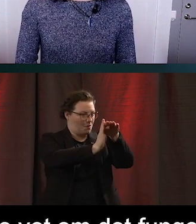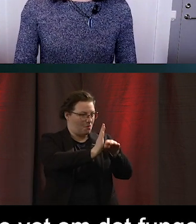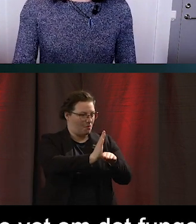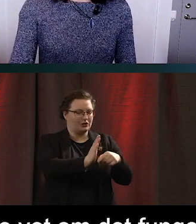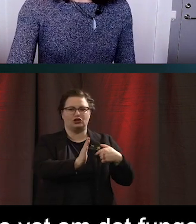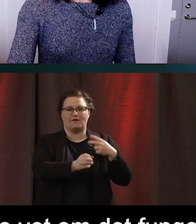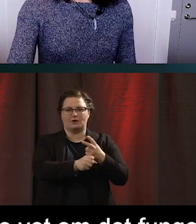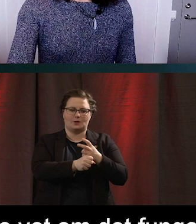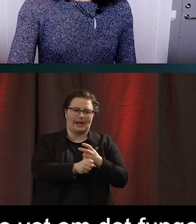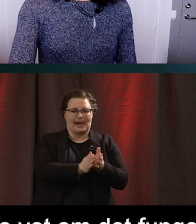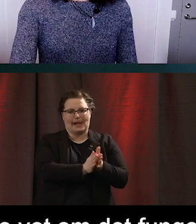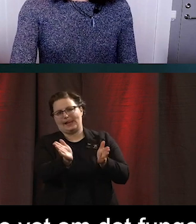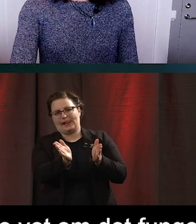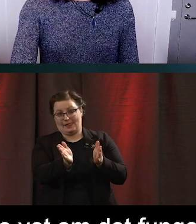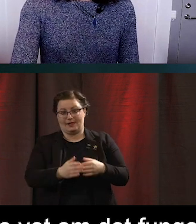vanliga fall.